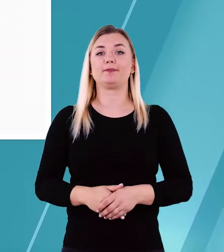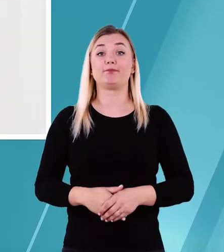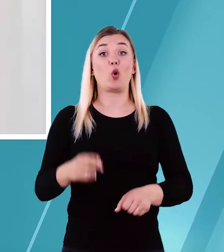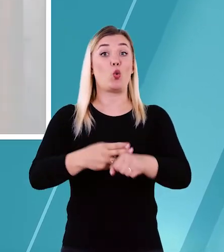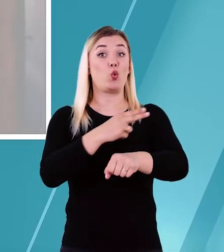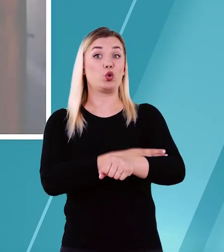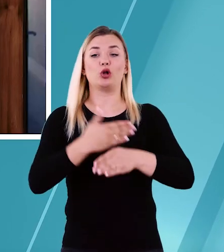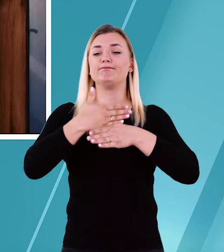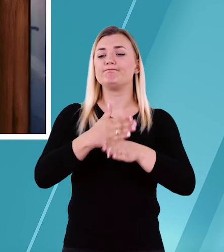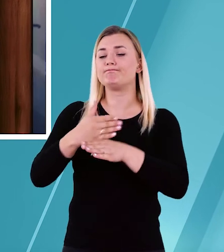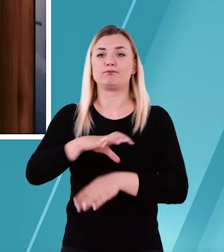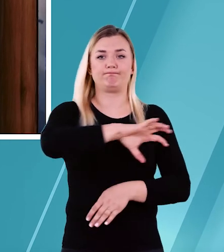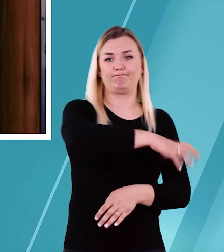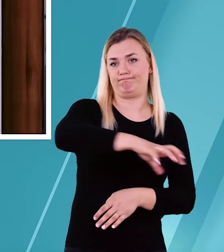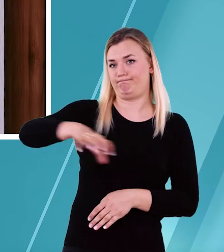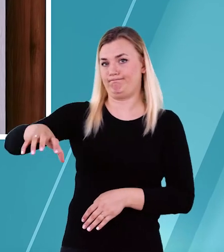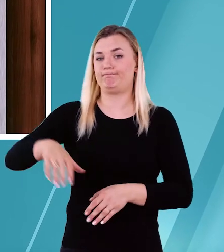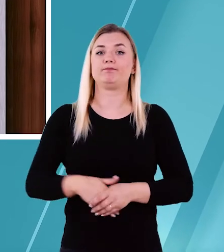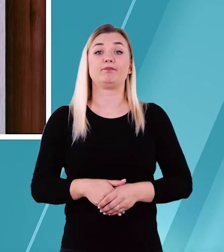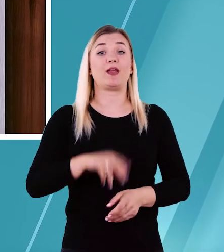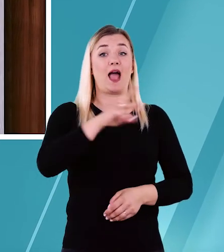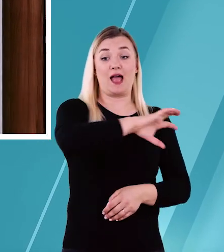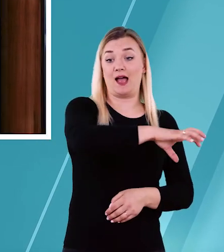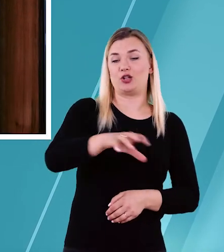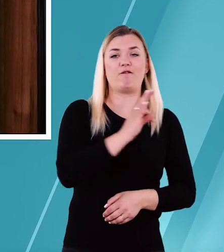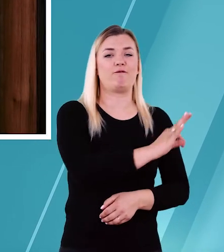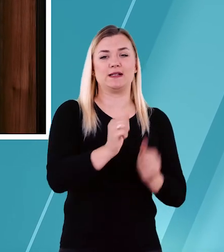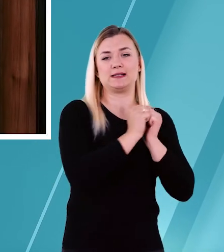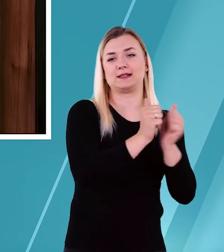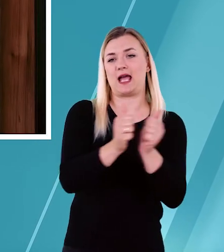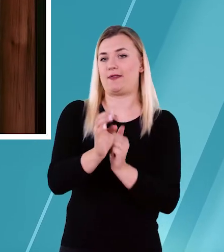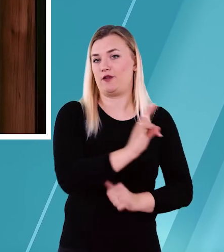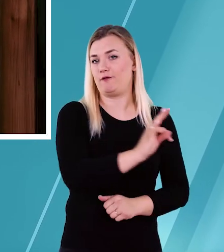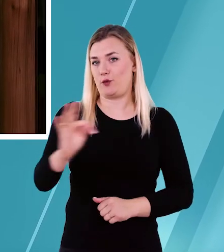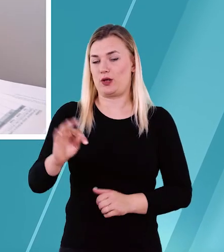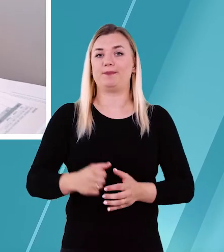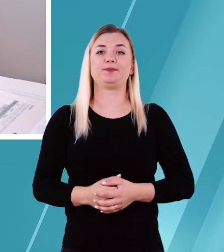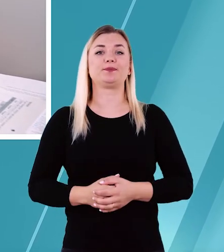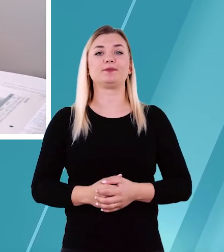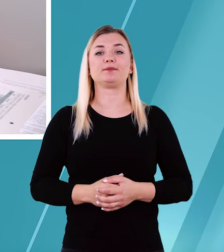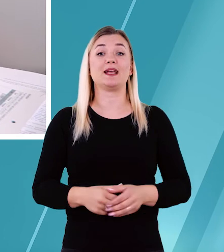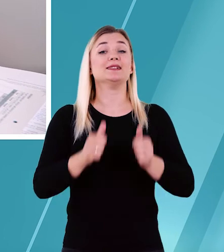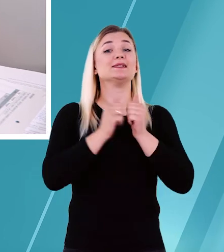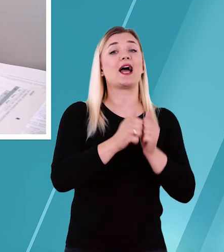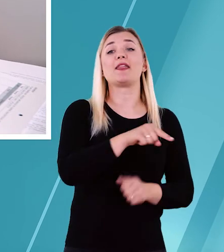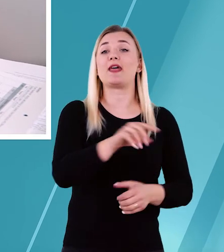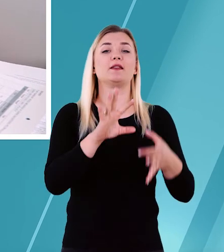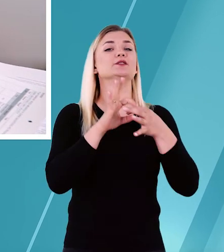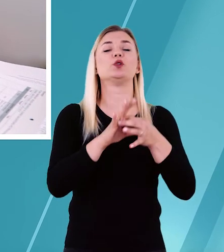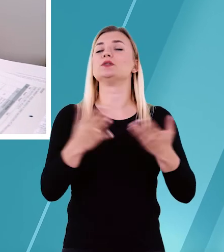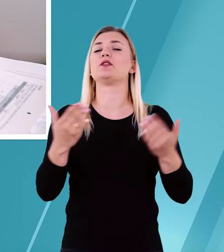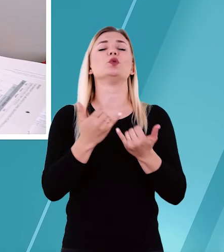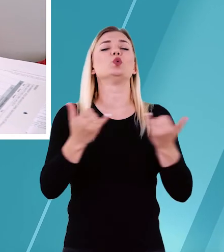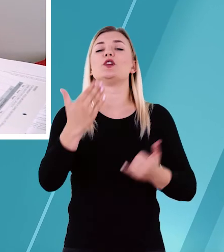Urząd jest podzielony na komórki. Każda komórka ma inne zadania. Zadania te są